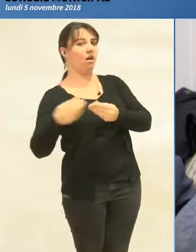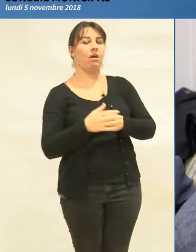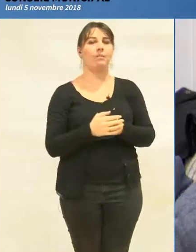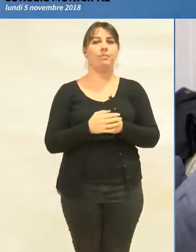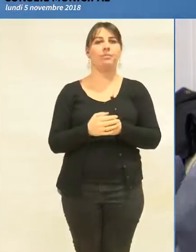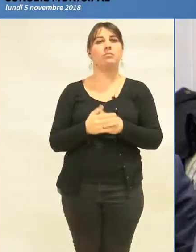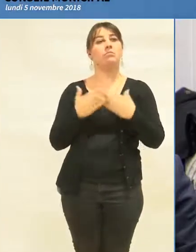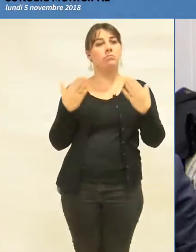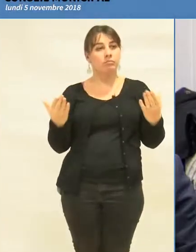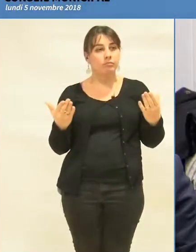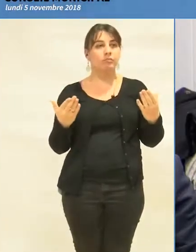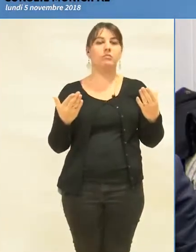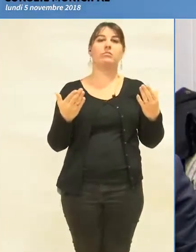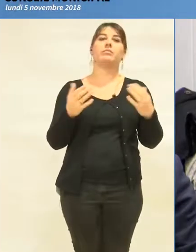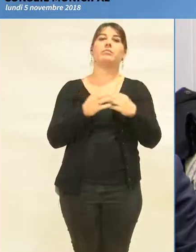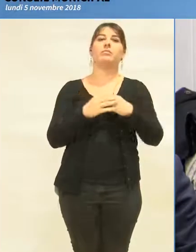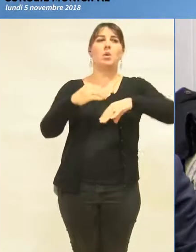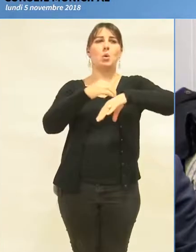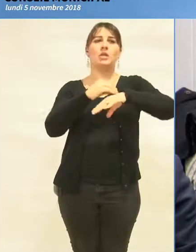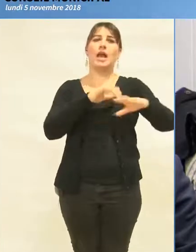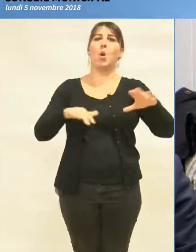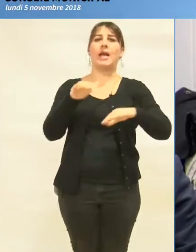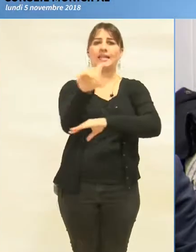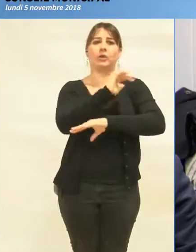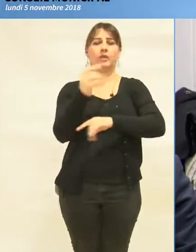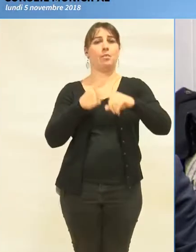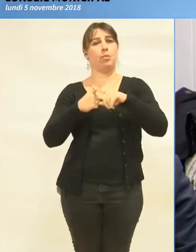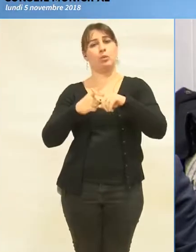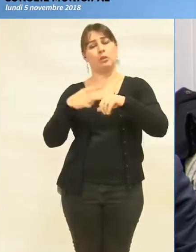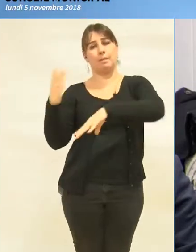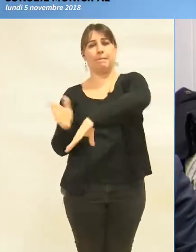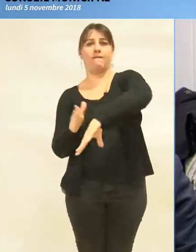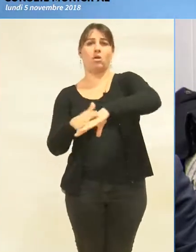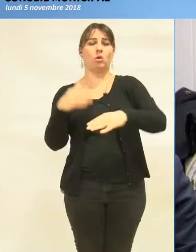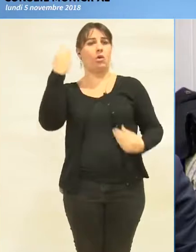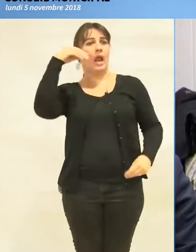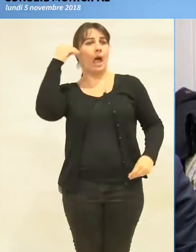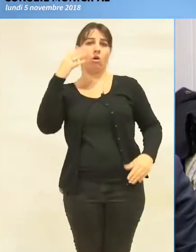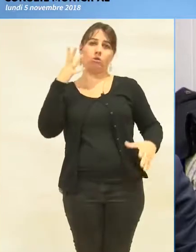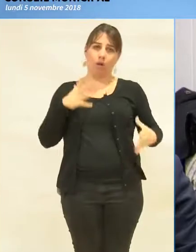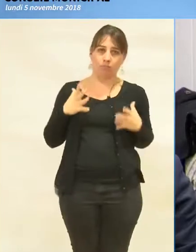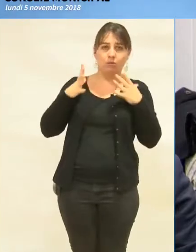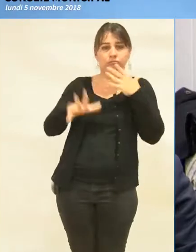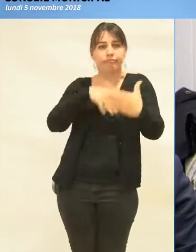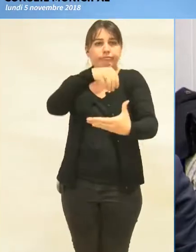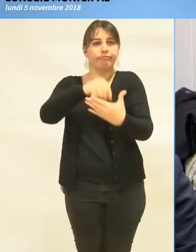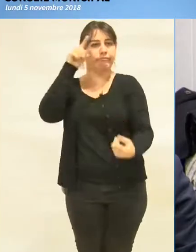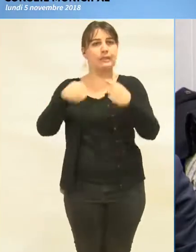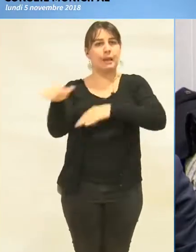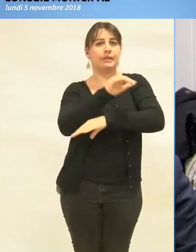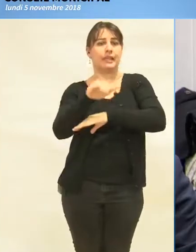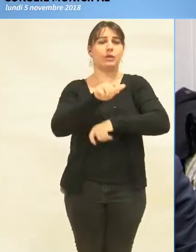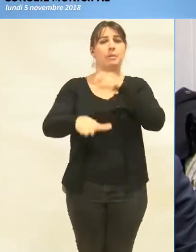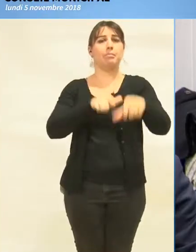d'abord, le Conseil local de sécurité et de prévention de la délinquance, qui devient acteur au service de la sécurité des